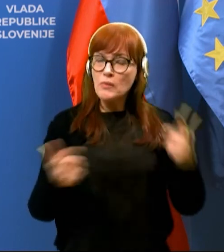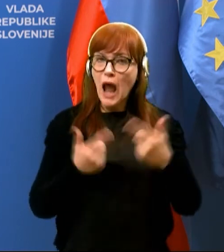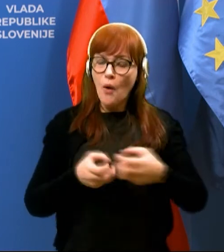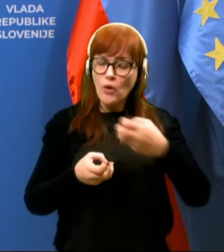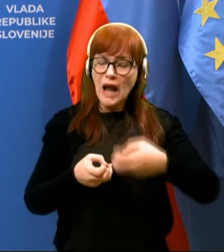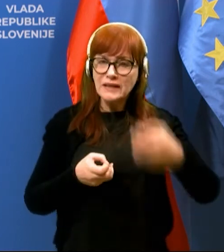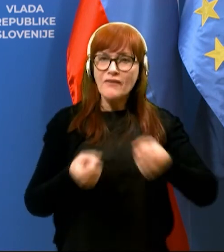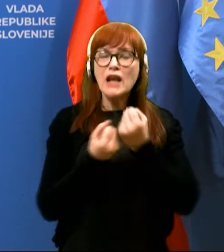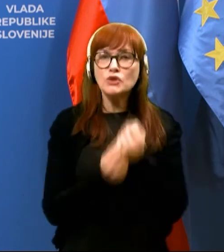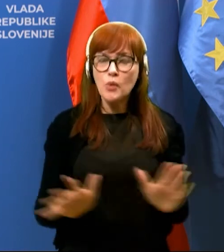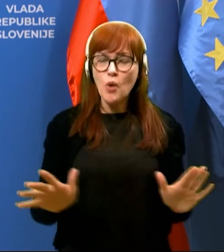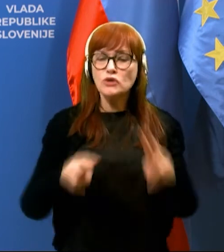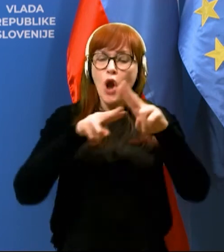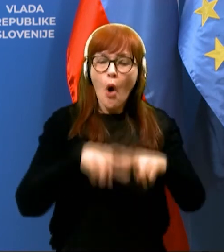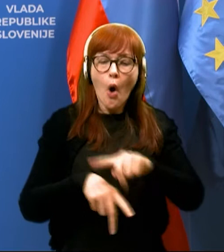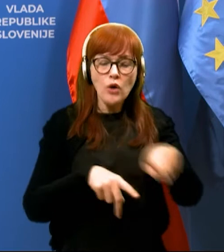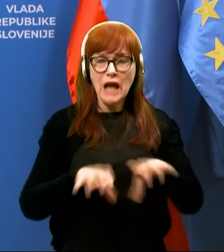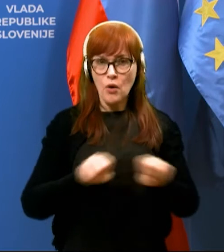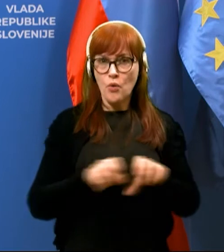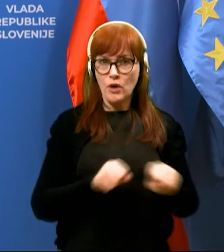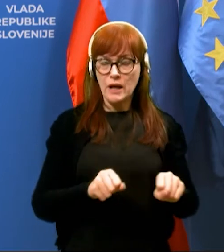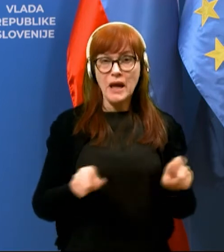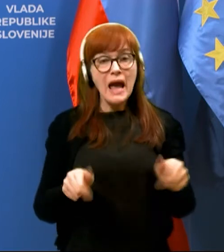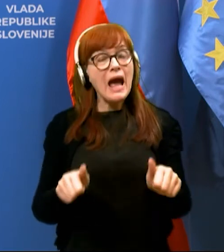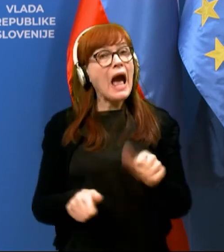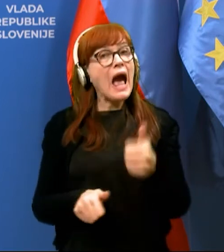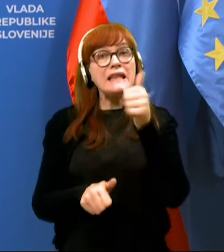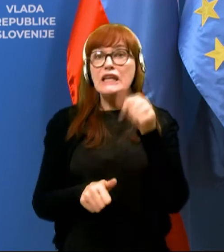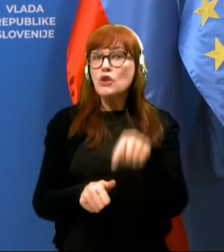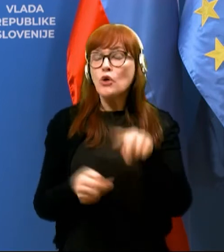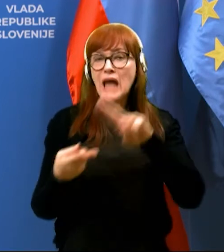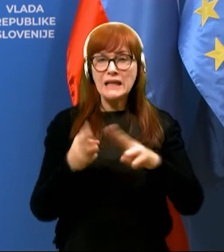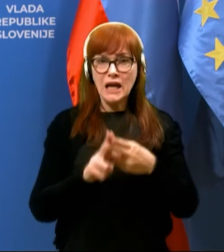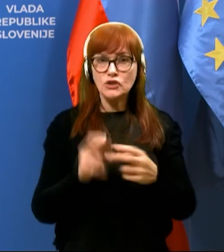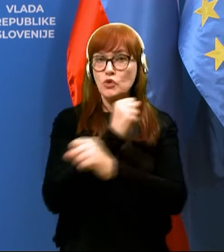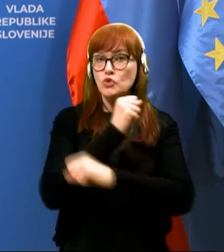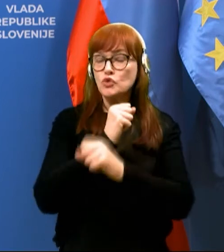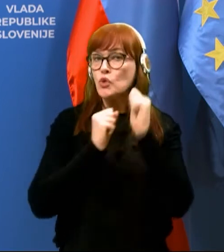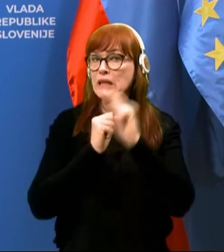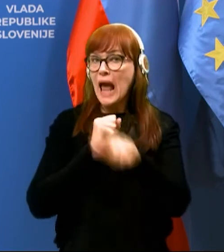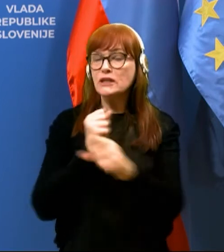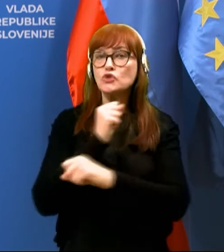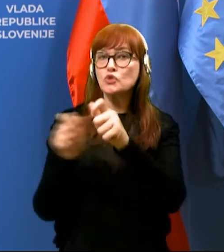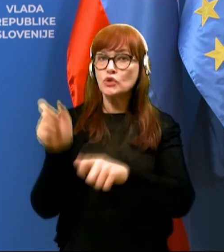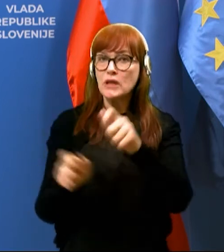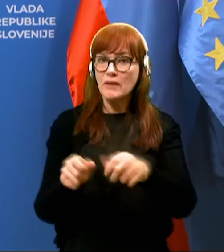proščanjem še preostalih okrepov. Edino na ta način bodo študentkam, študentom